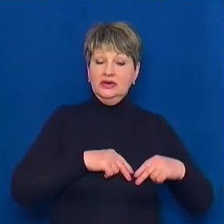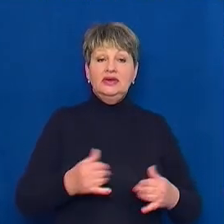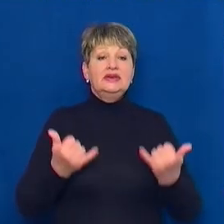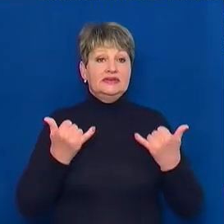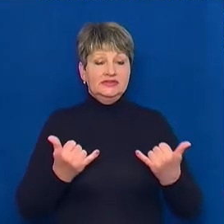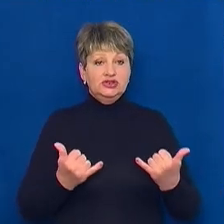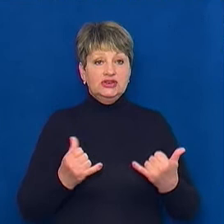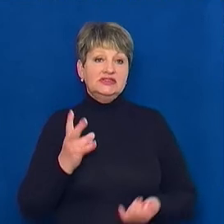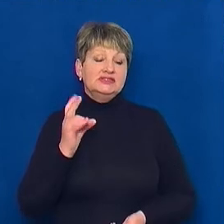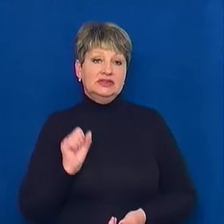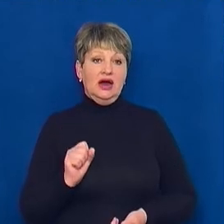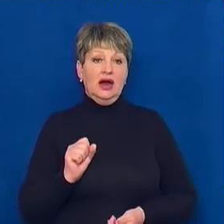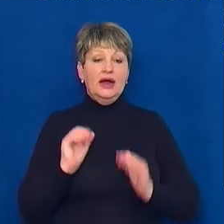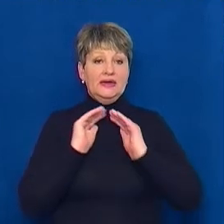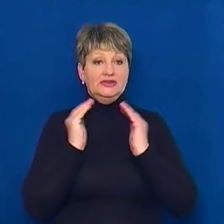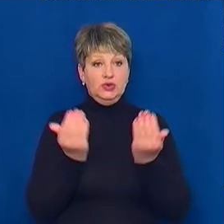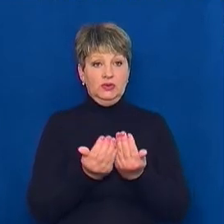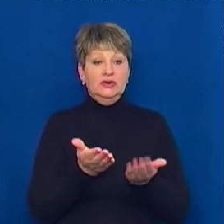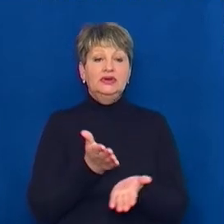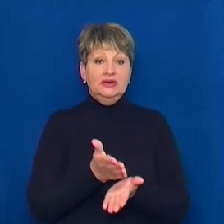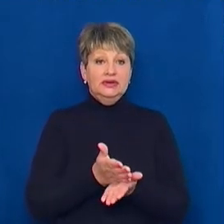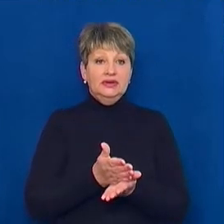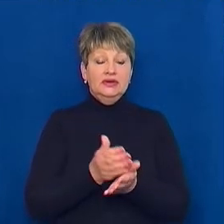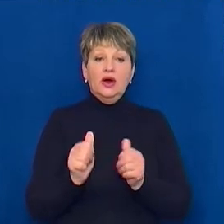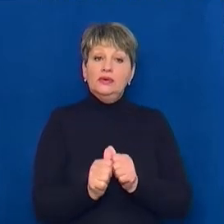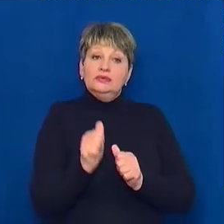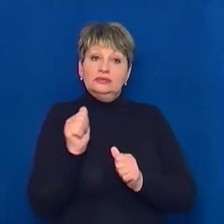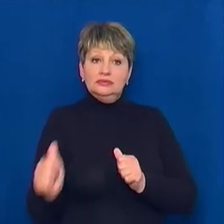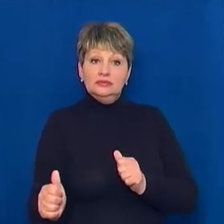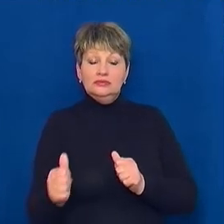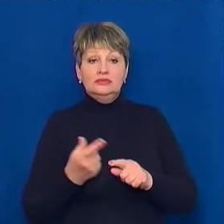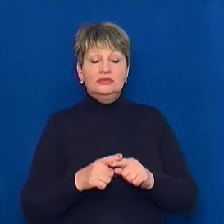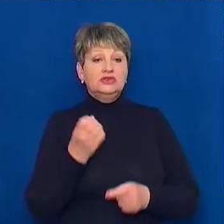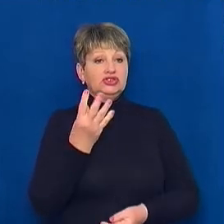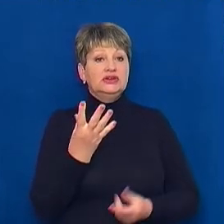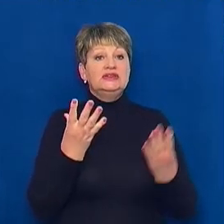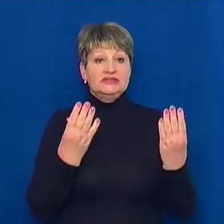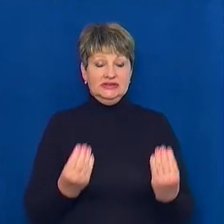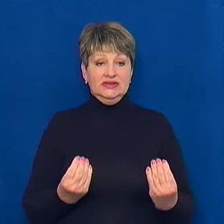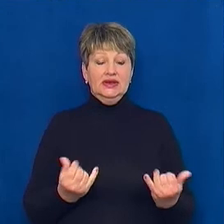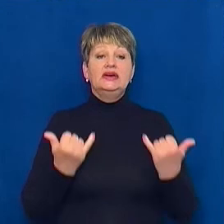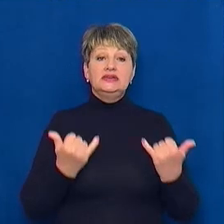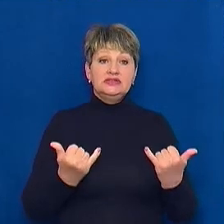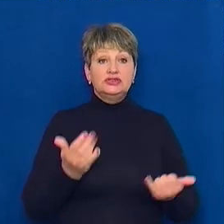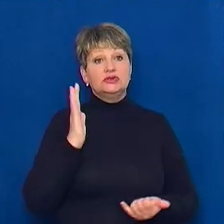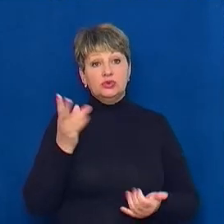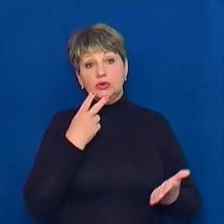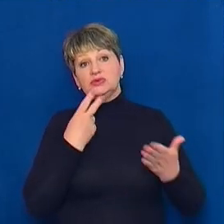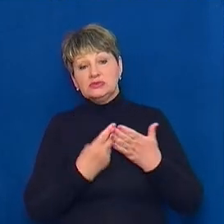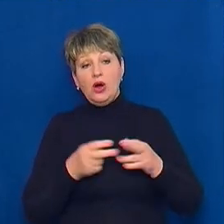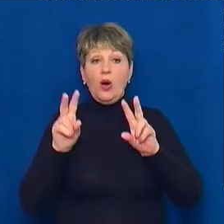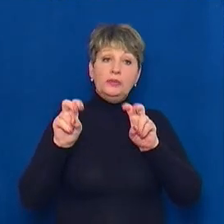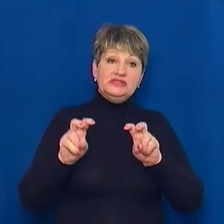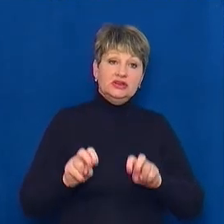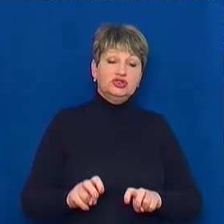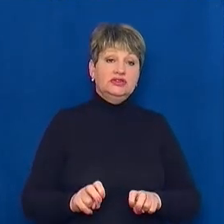ізоляції знаходять. Ізолювали це на 14 днів, а зараз будемо дивитися там обстеження.